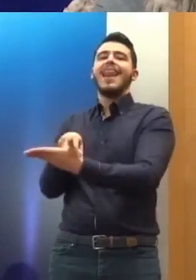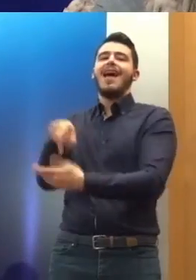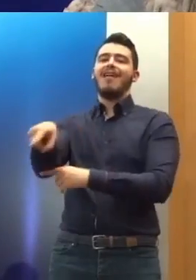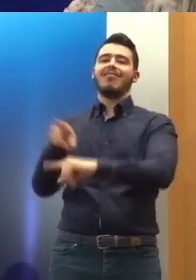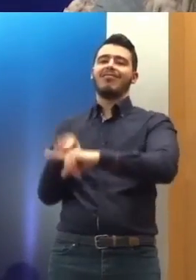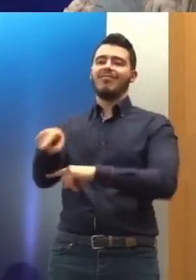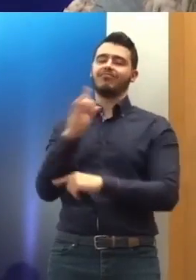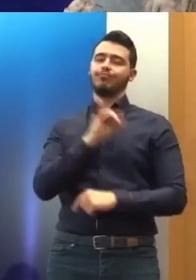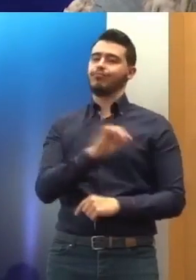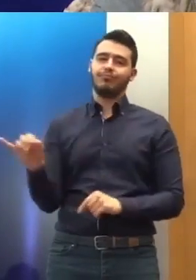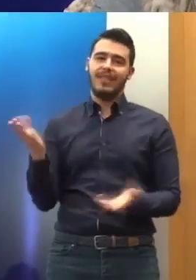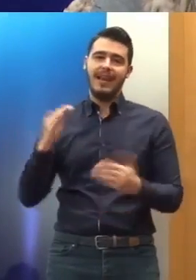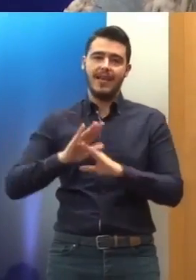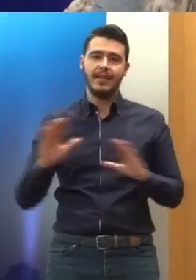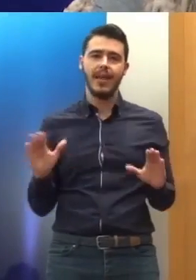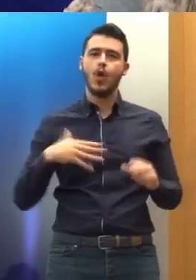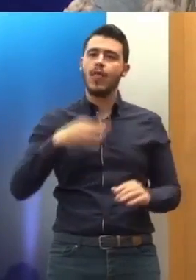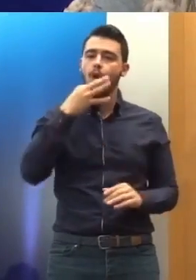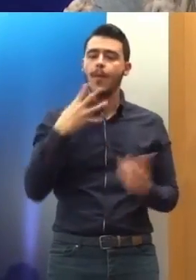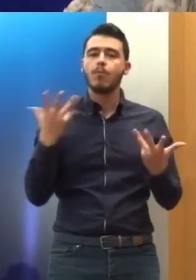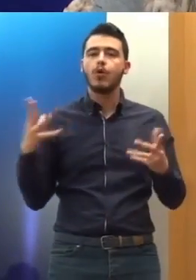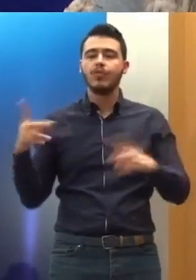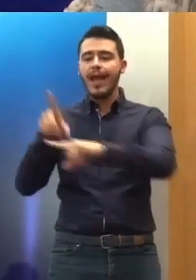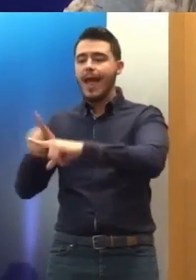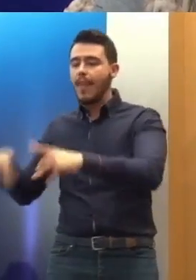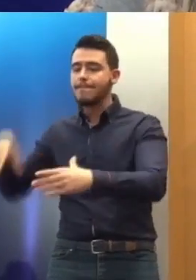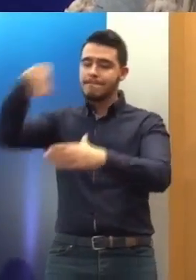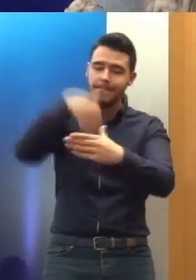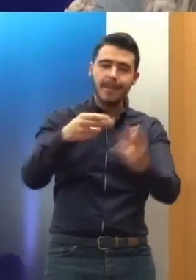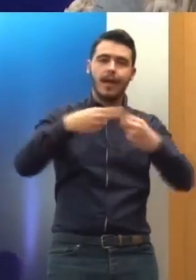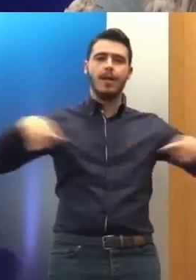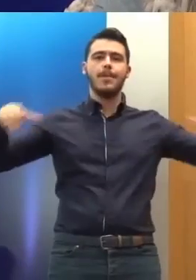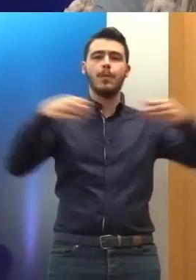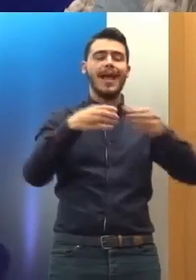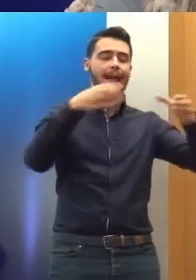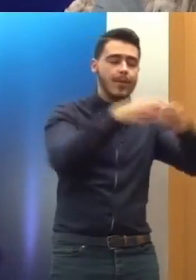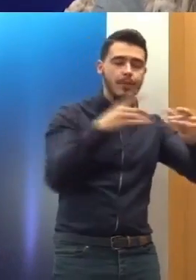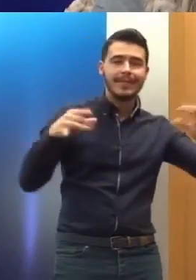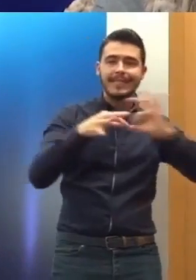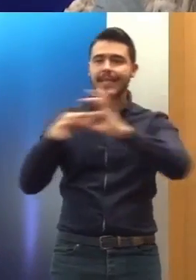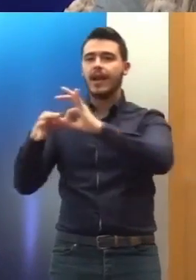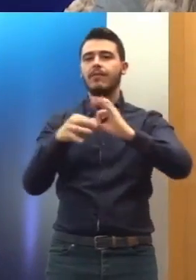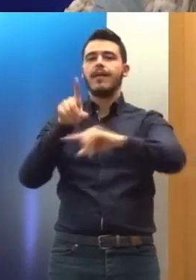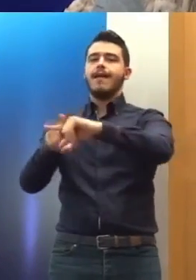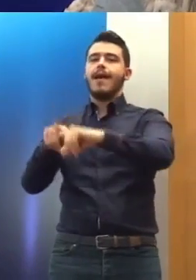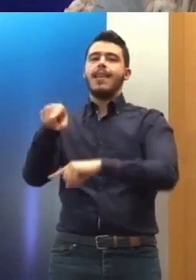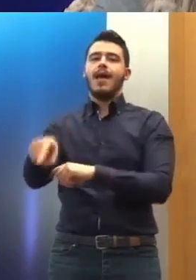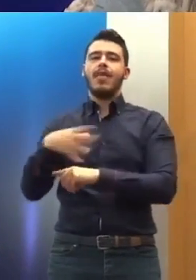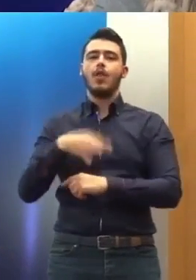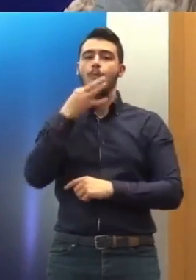αφού όλη η σχέση βασίζεται στη συνεργασία, θέλω να μιλήσω για τις σχέσεις ανάμεσα